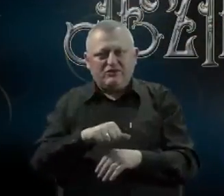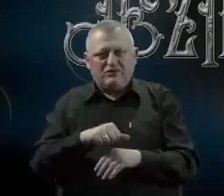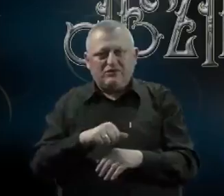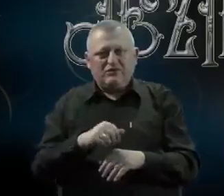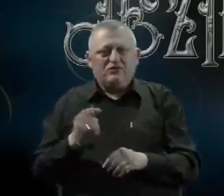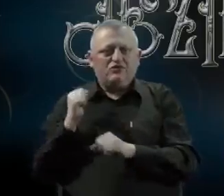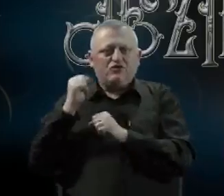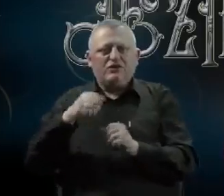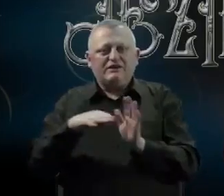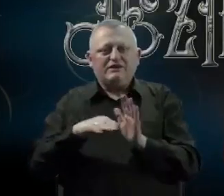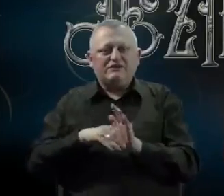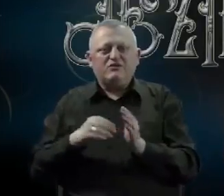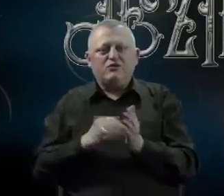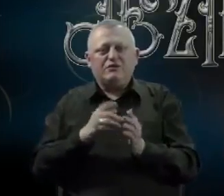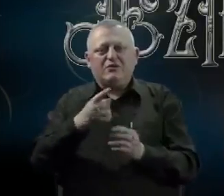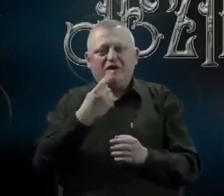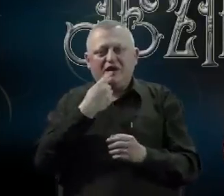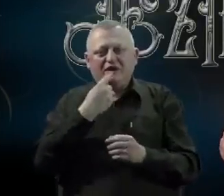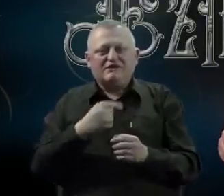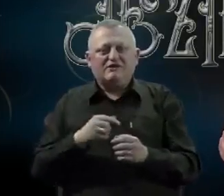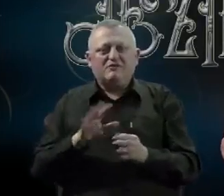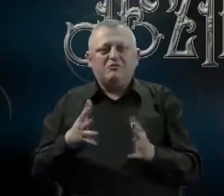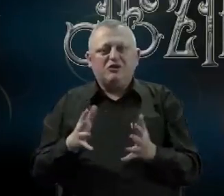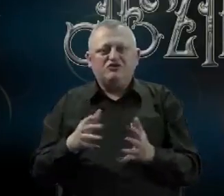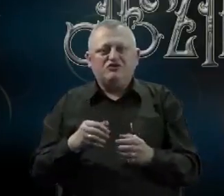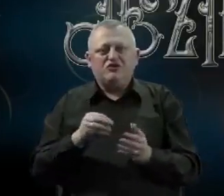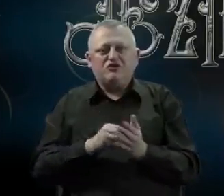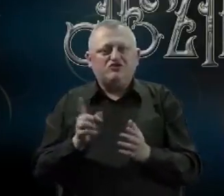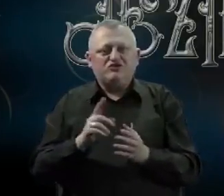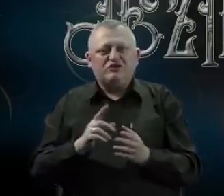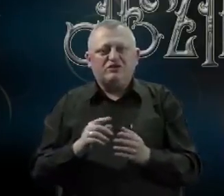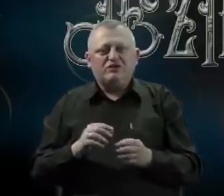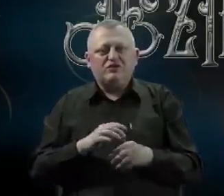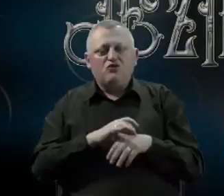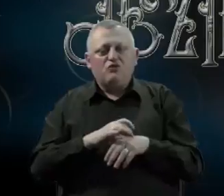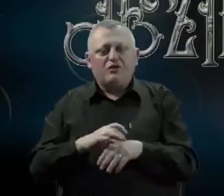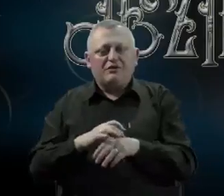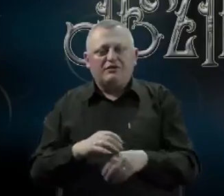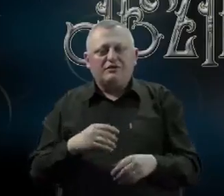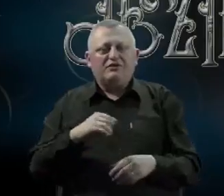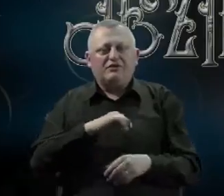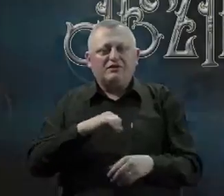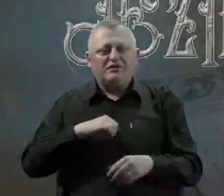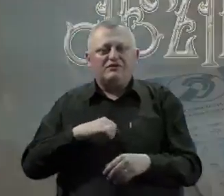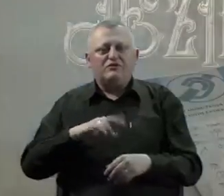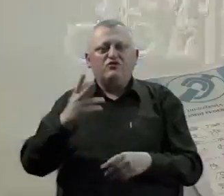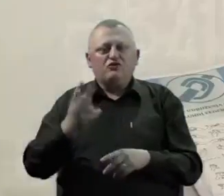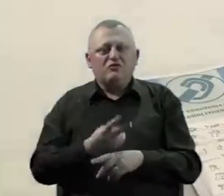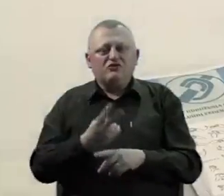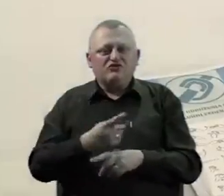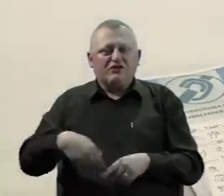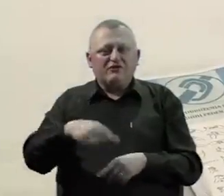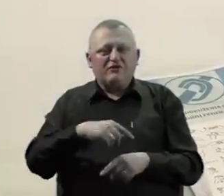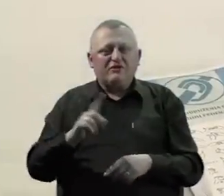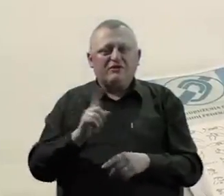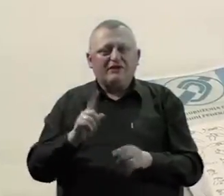donijet je zakon o upotrebi ovog jezika, međutim on još nije u primjeni. Zanimljivo u susjednim zemljama